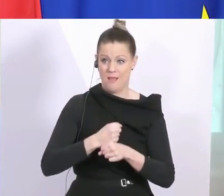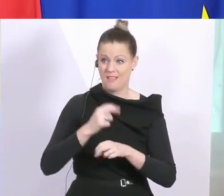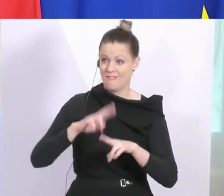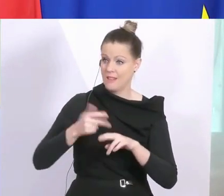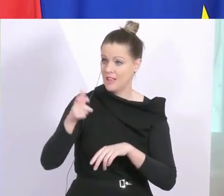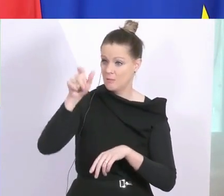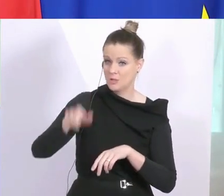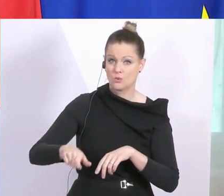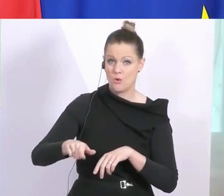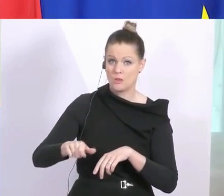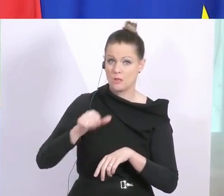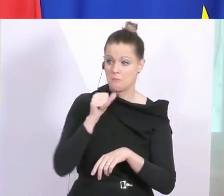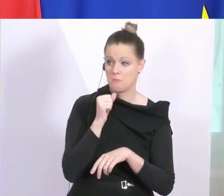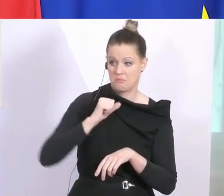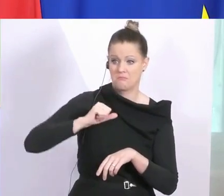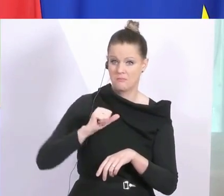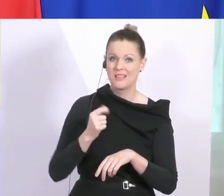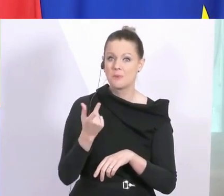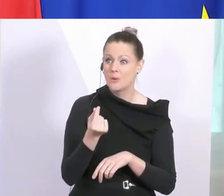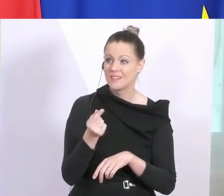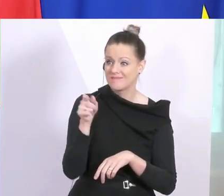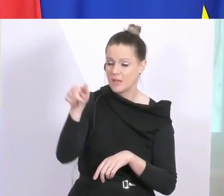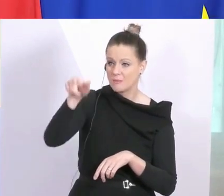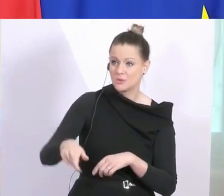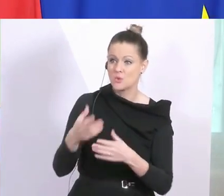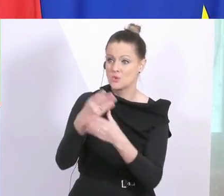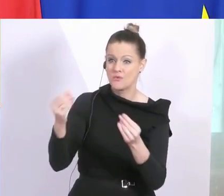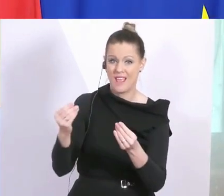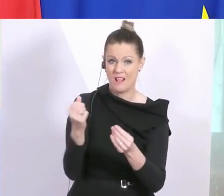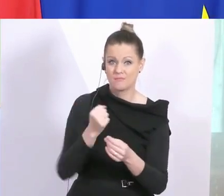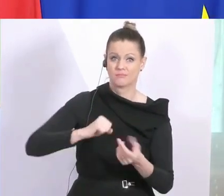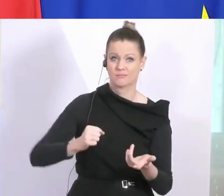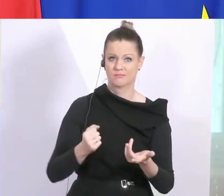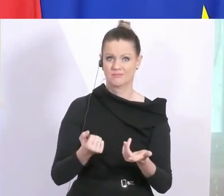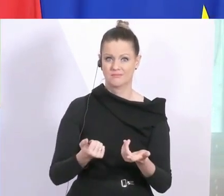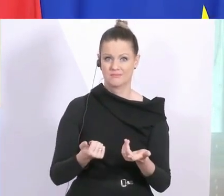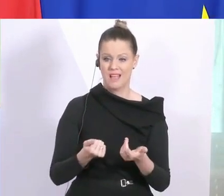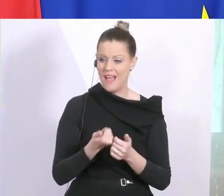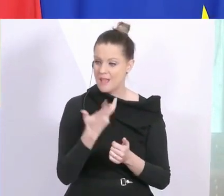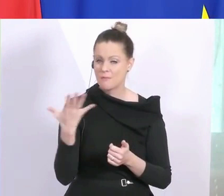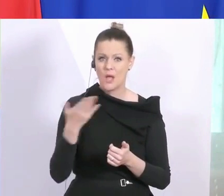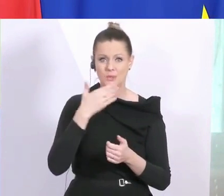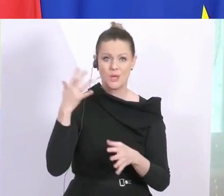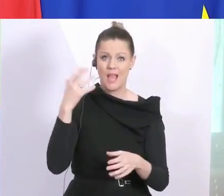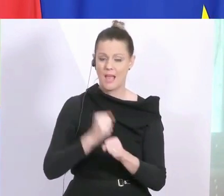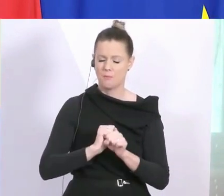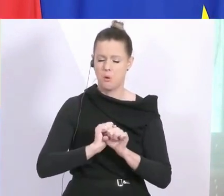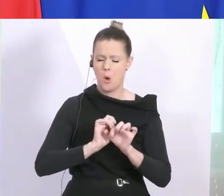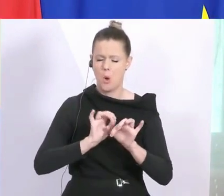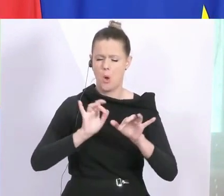1.000 Menschen zu viel führen schon zu einer wahnsinnigen Beschleunigung, bis es zur